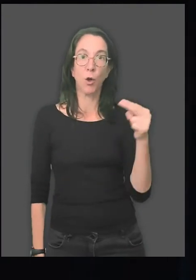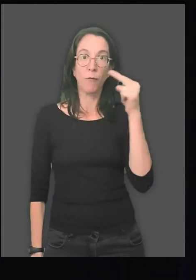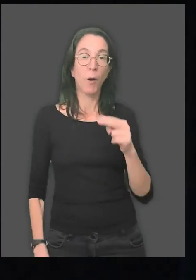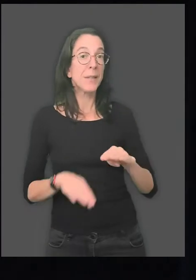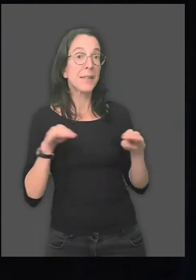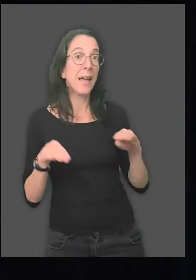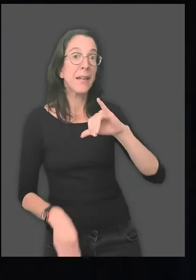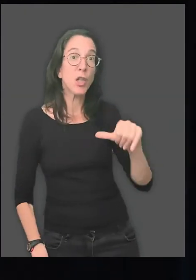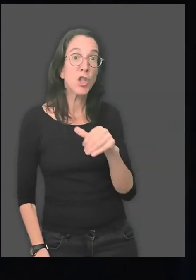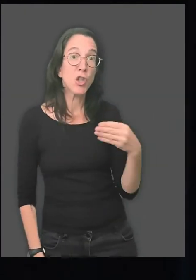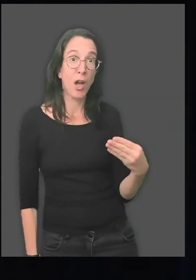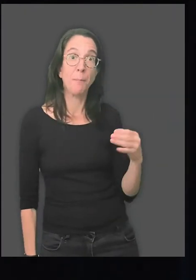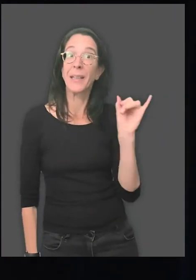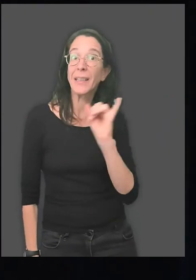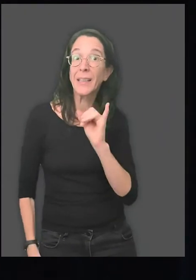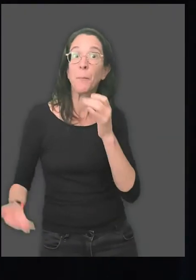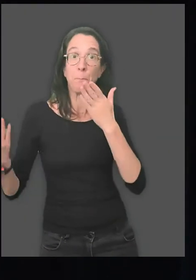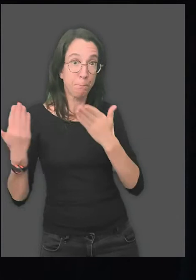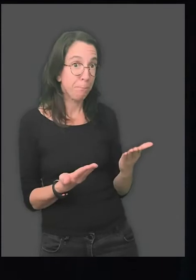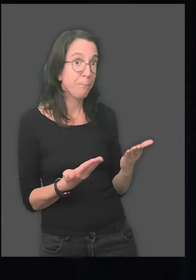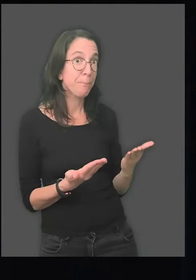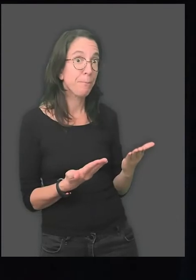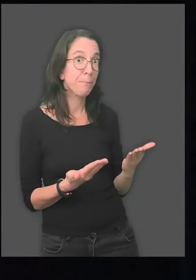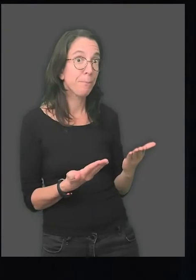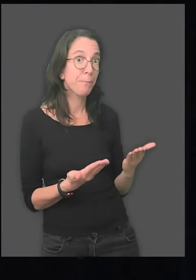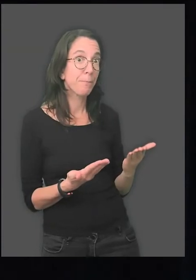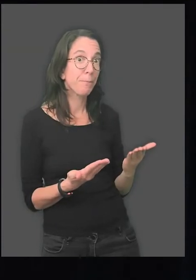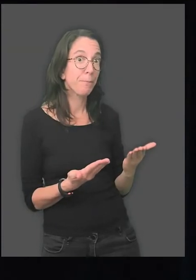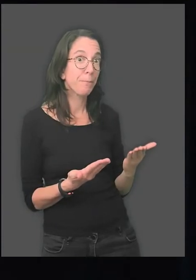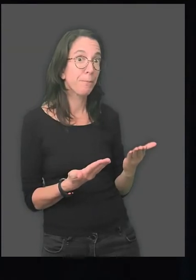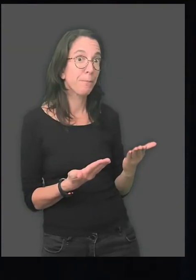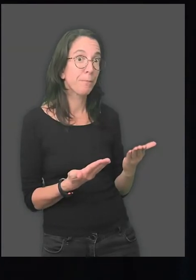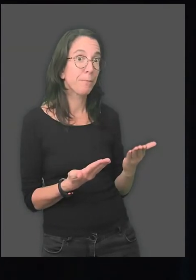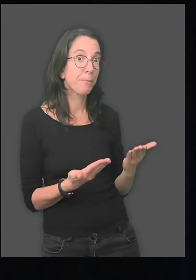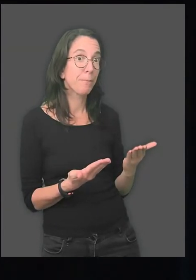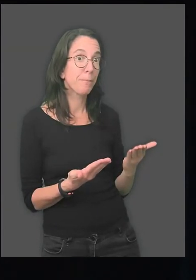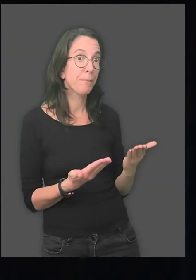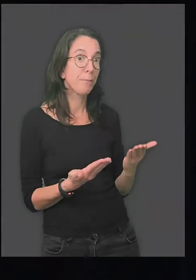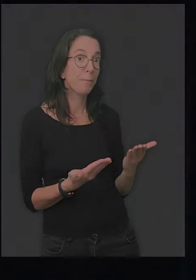Le 25 novembre, sur la scène du jam, vous pourrez voir Parole d'apparition,